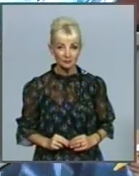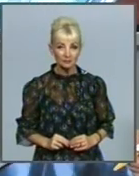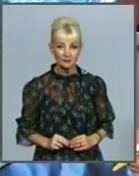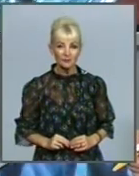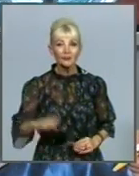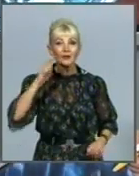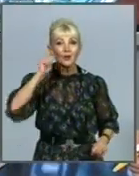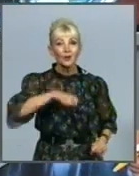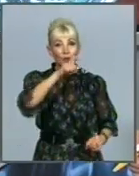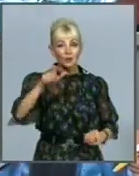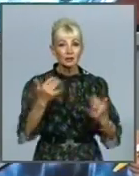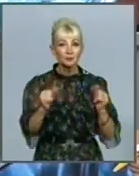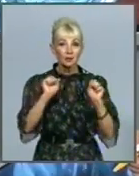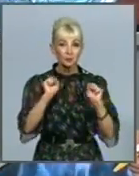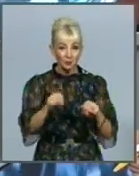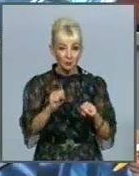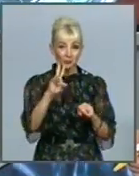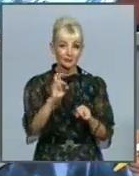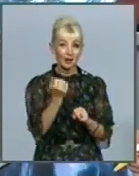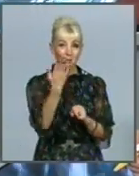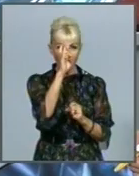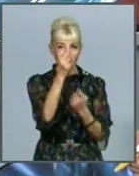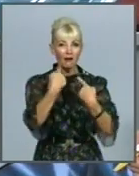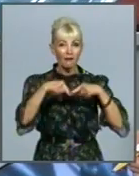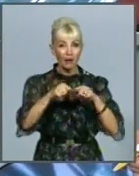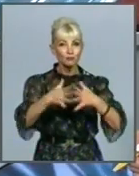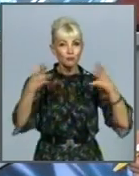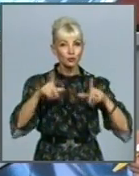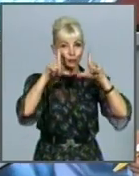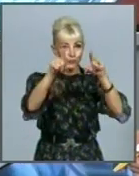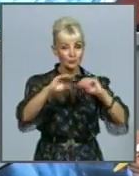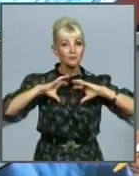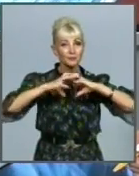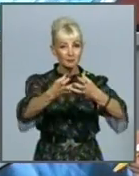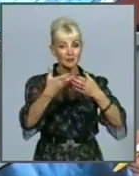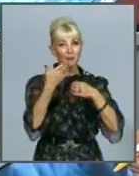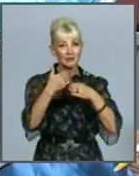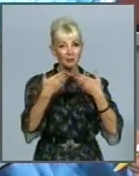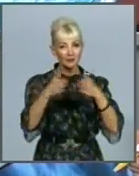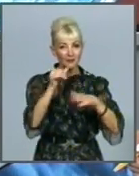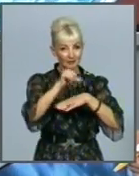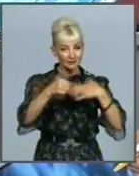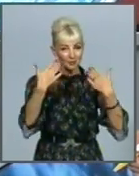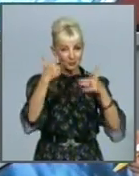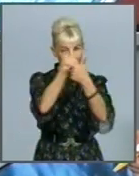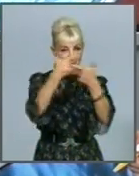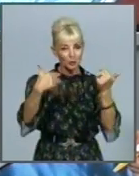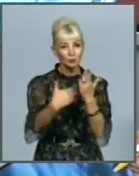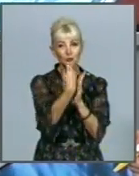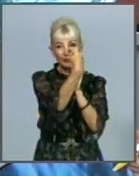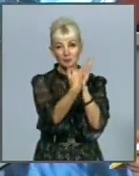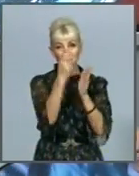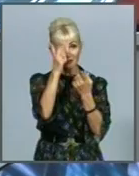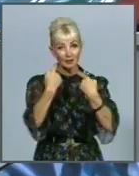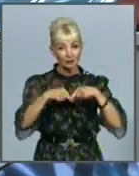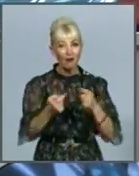Українці тепер можуть відвідувати на п'ять країн більше. Світ поступово відкриває кордони. Вже оприлюднені нові списки держав,